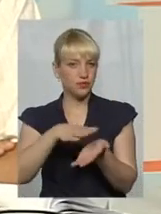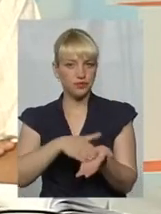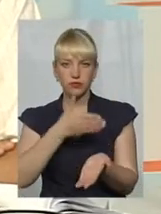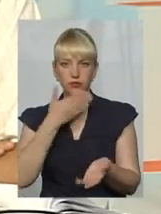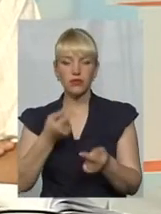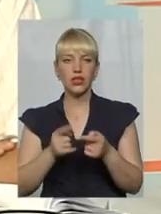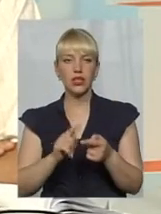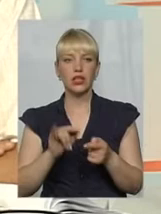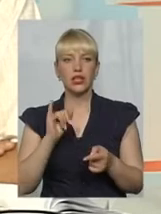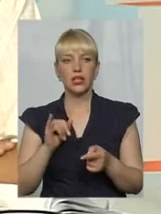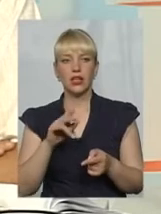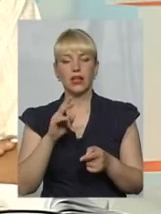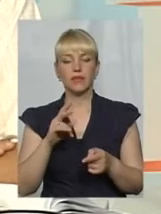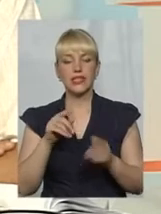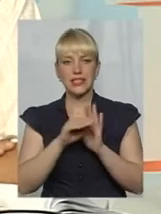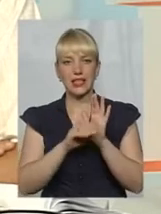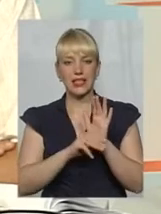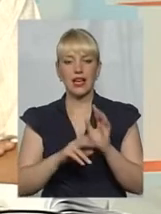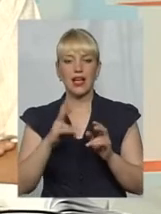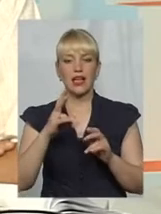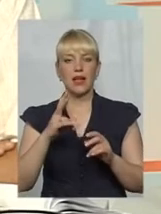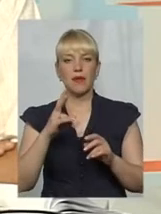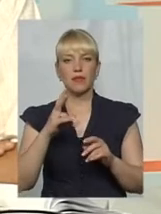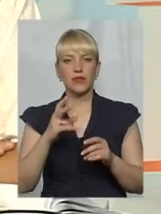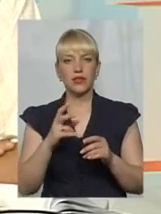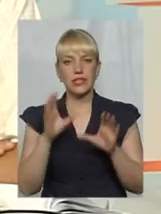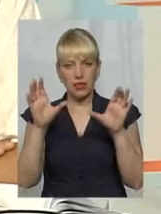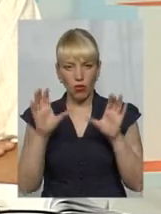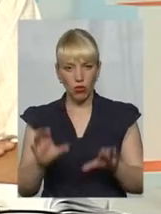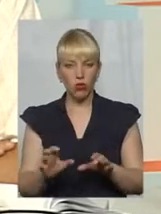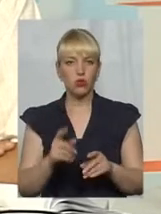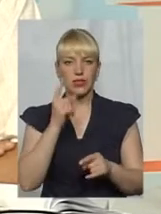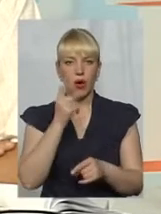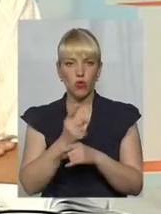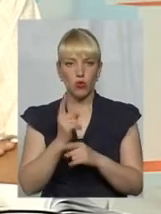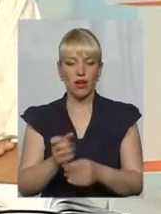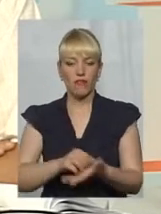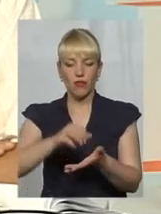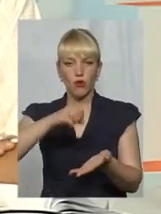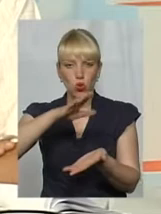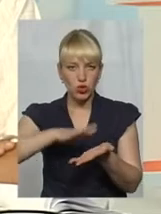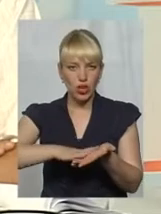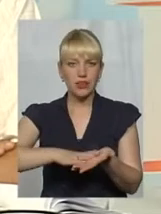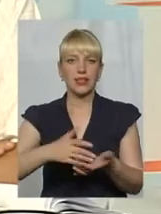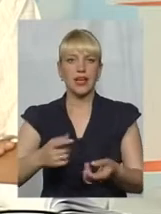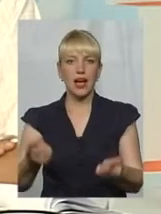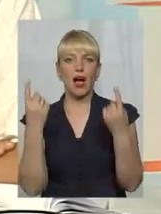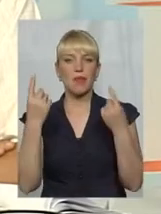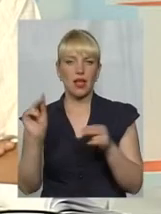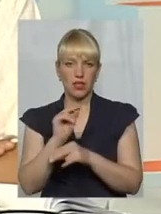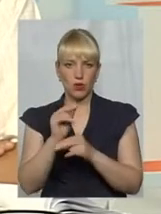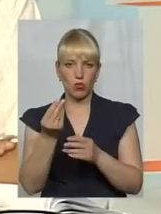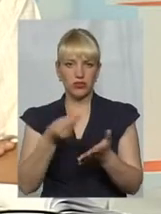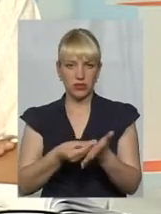про формування тарифу забороняє включати капітальні видатки. І тому мешканці мають